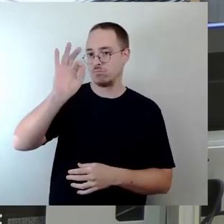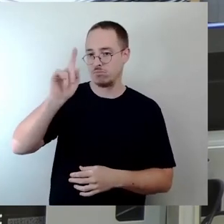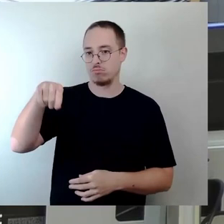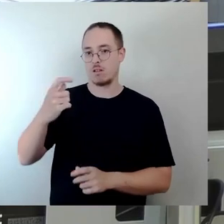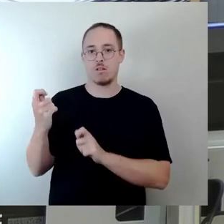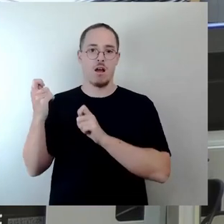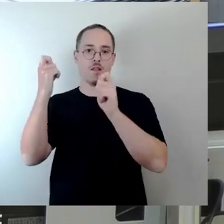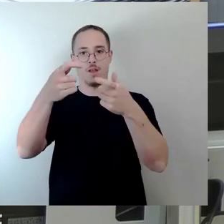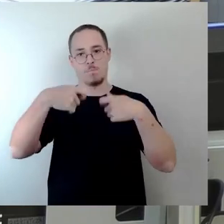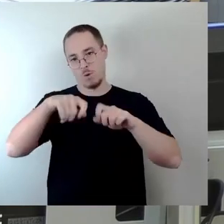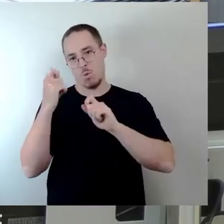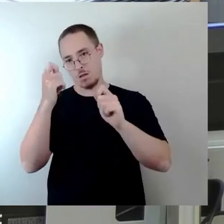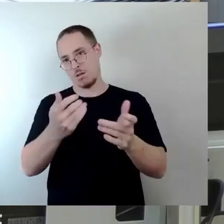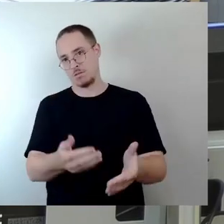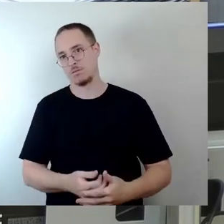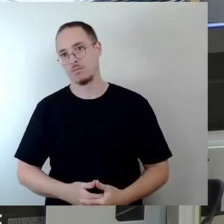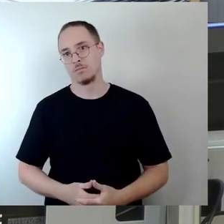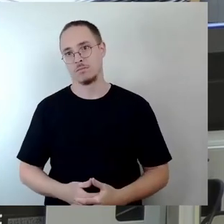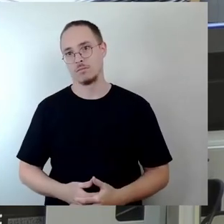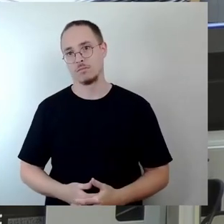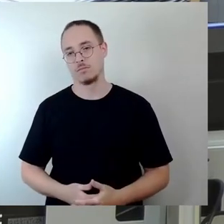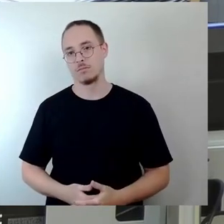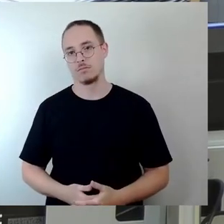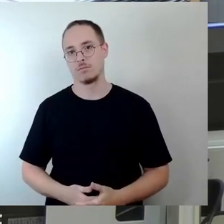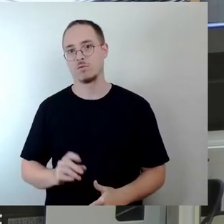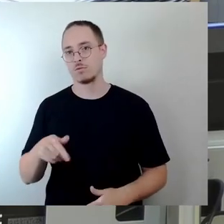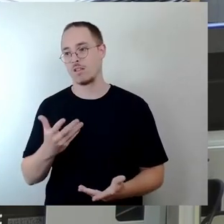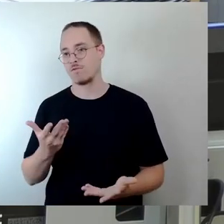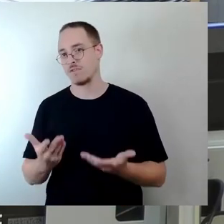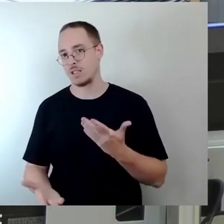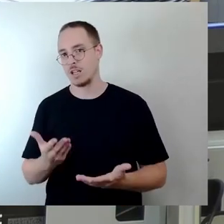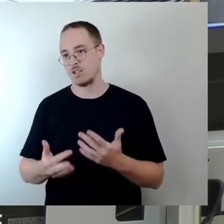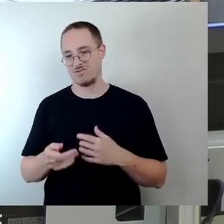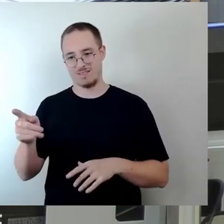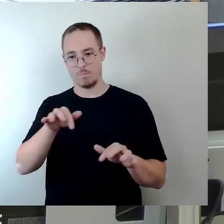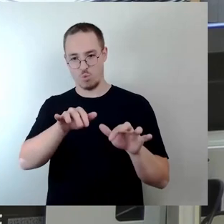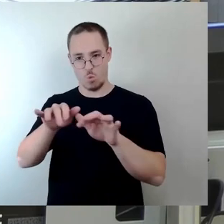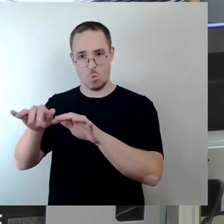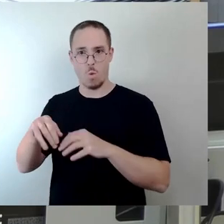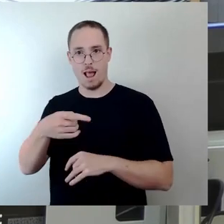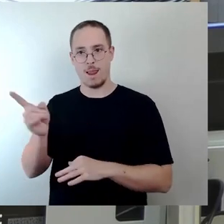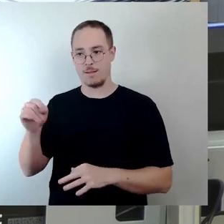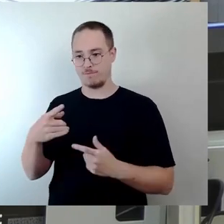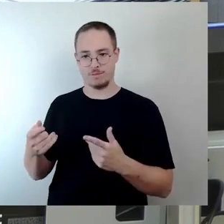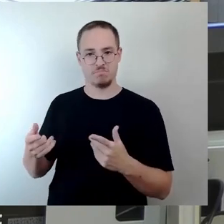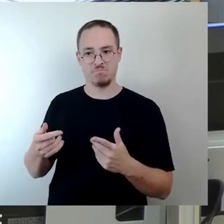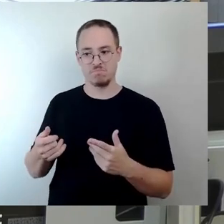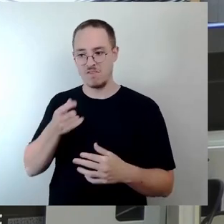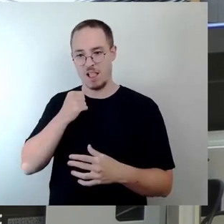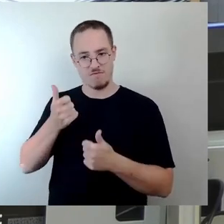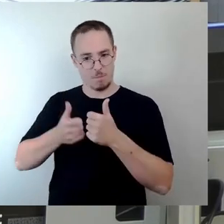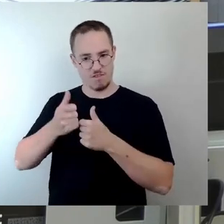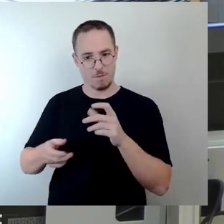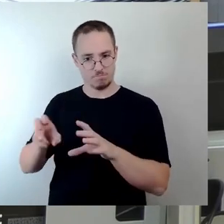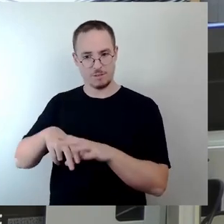sich eventuell diese Stadtratsdebatte einmal anschauen und sagen, ach naja, es gibt ja doch einige